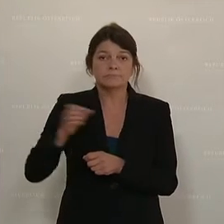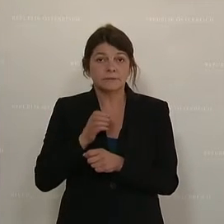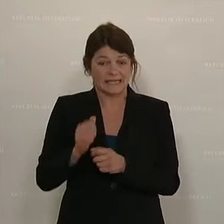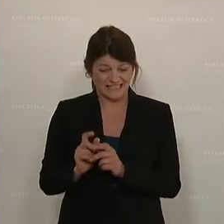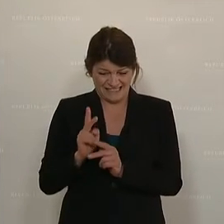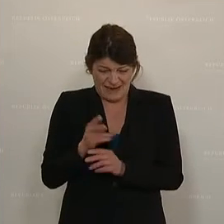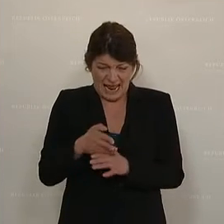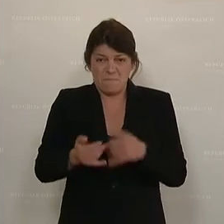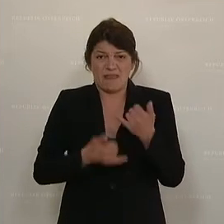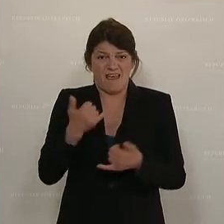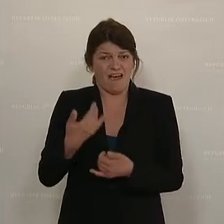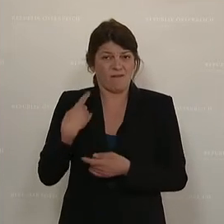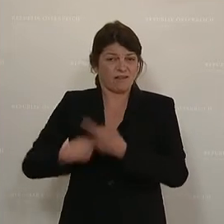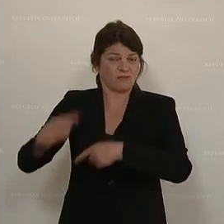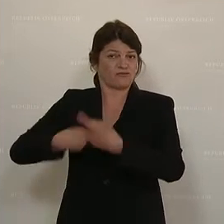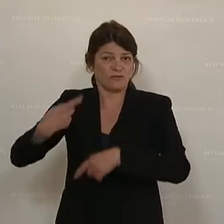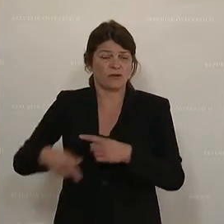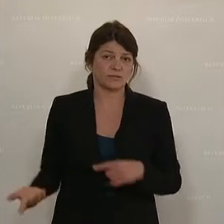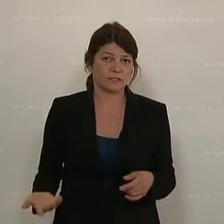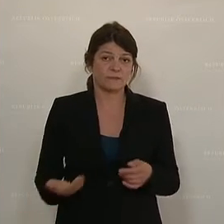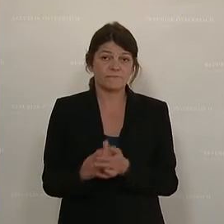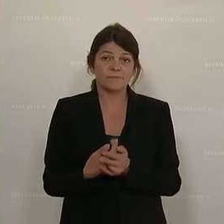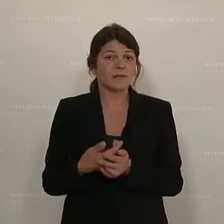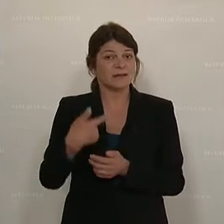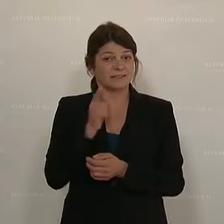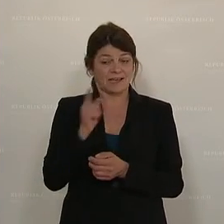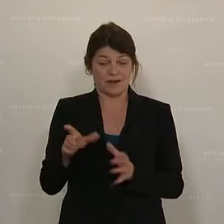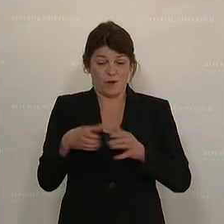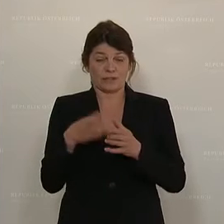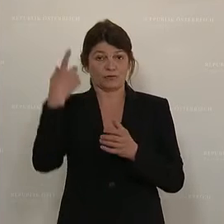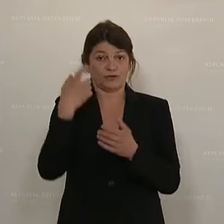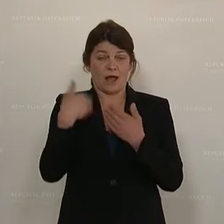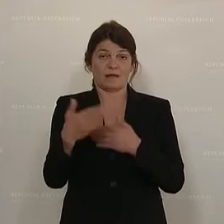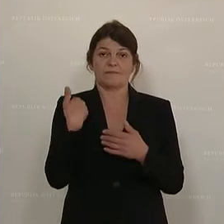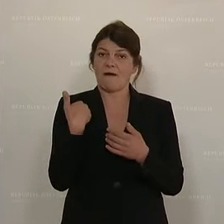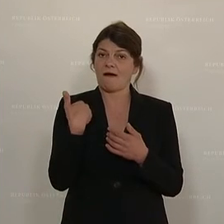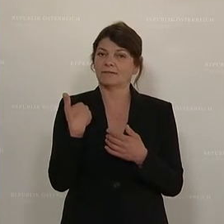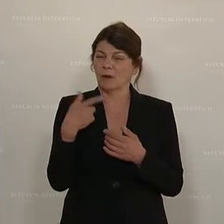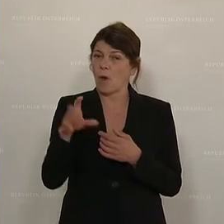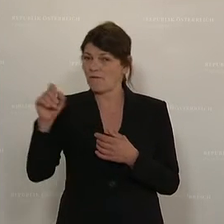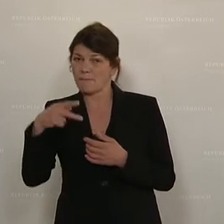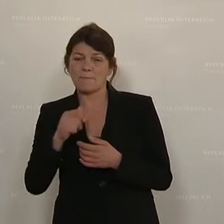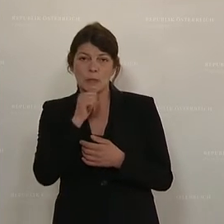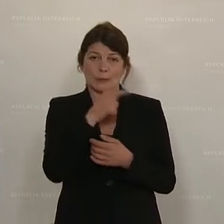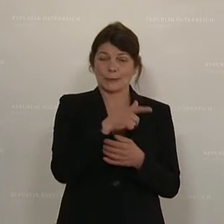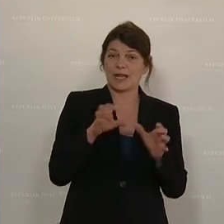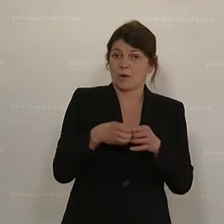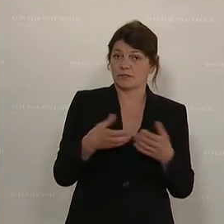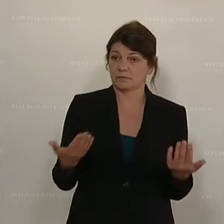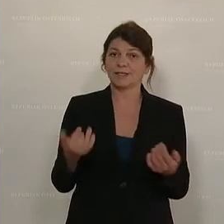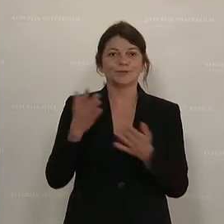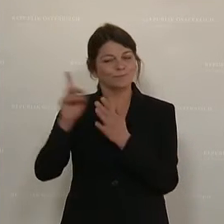zweieinhalb Jahren seit Eingehen dieser Koalition der ÖVP mit den Grünen hier